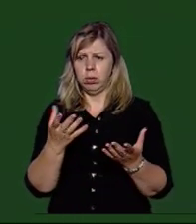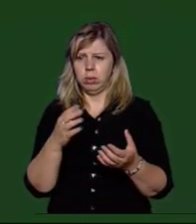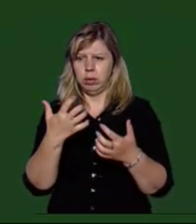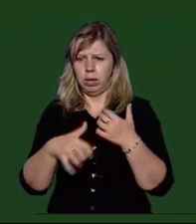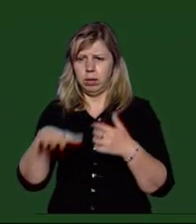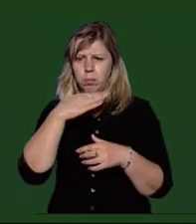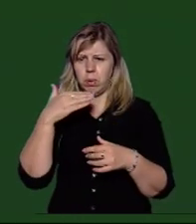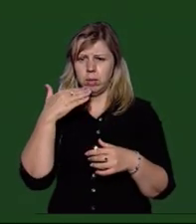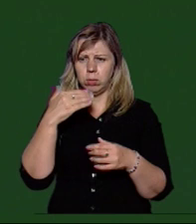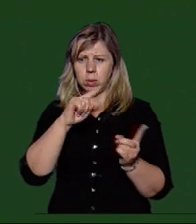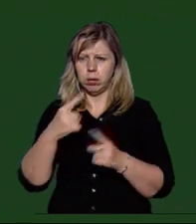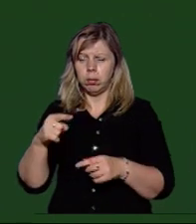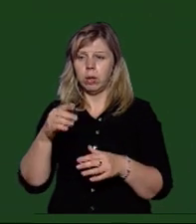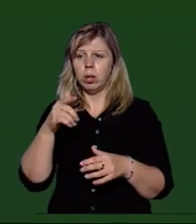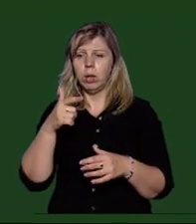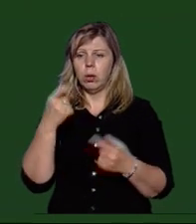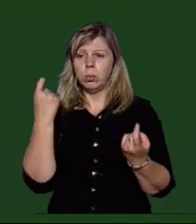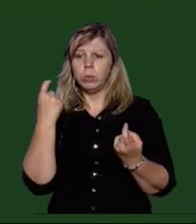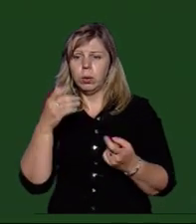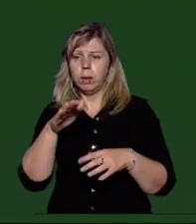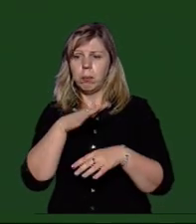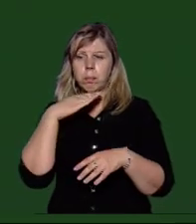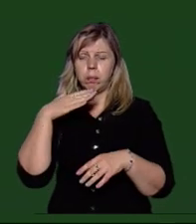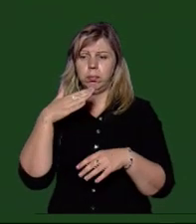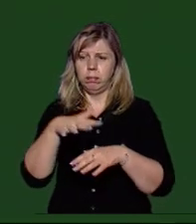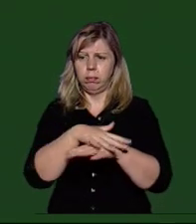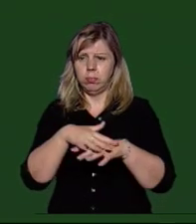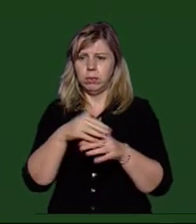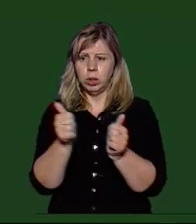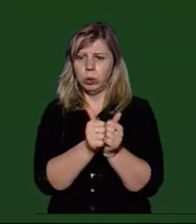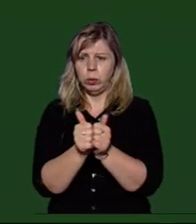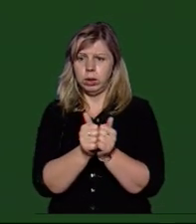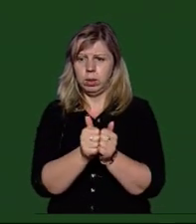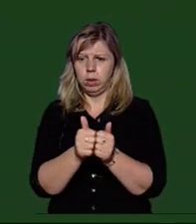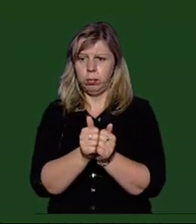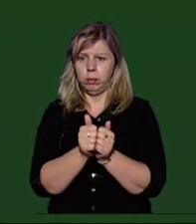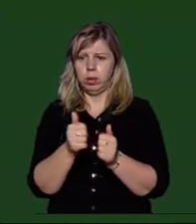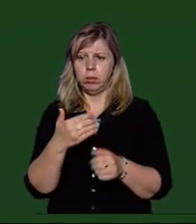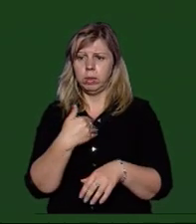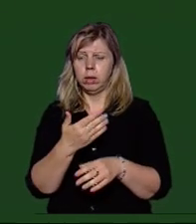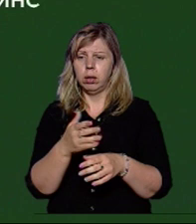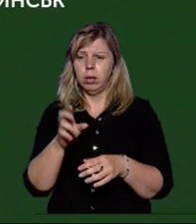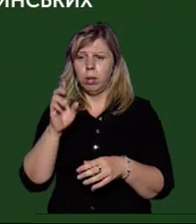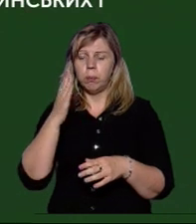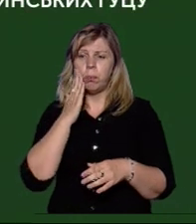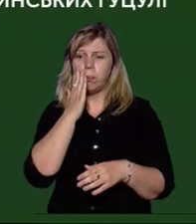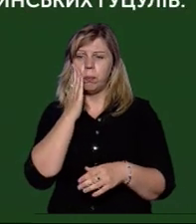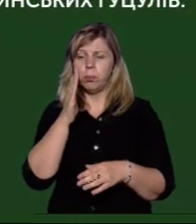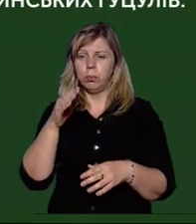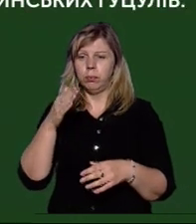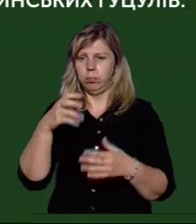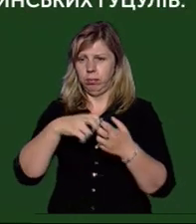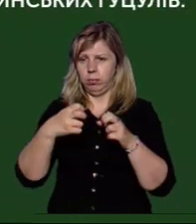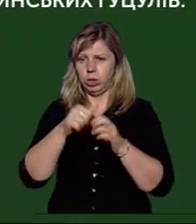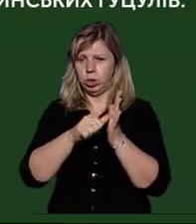У багатьох рисах побуту наші мешканці схожі на сусідніх, Галицьких та Буковинських готів. В 1962